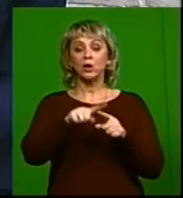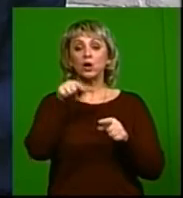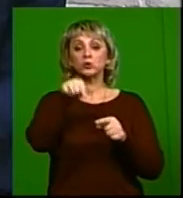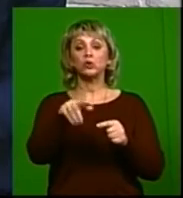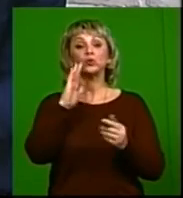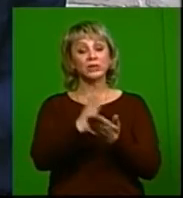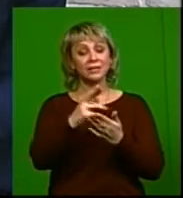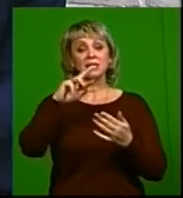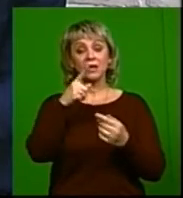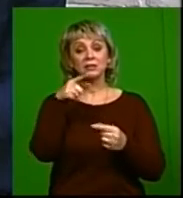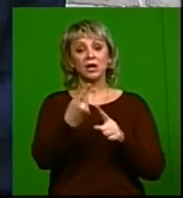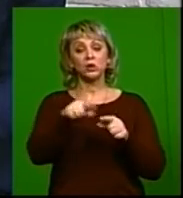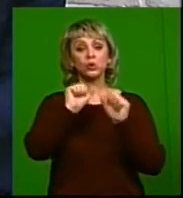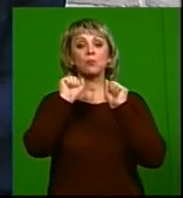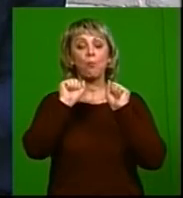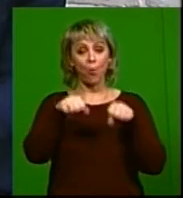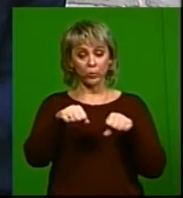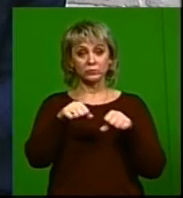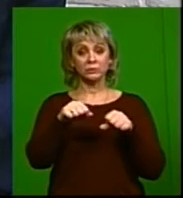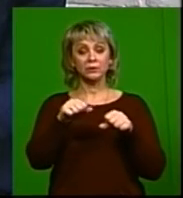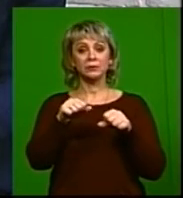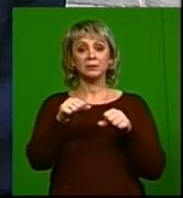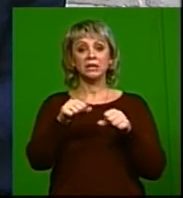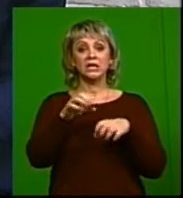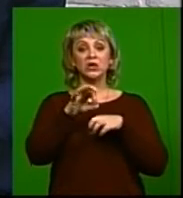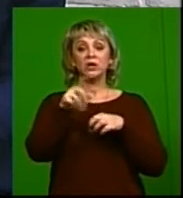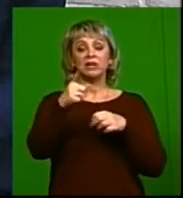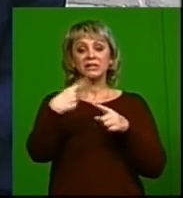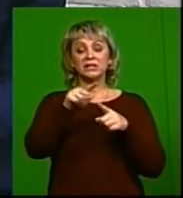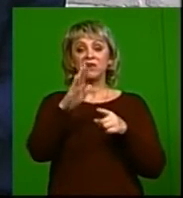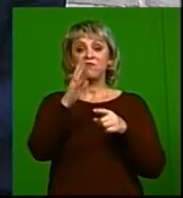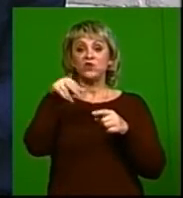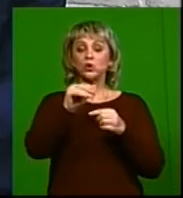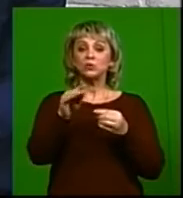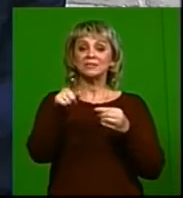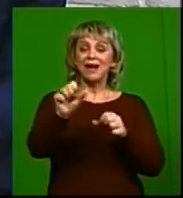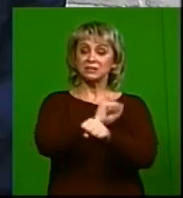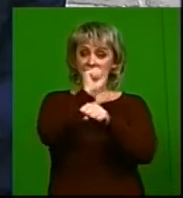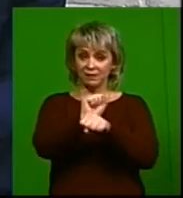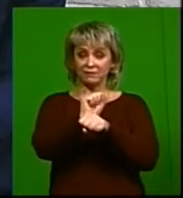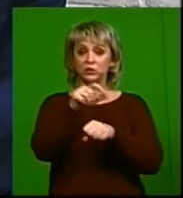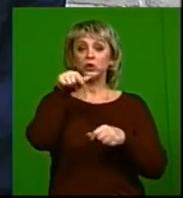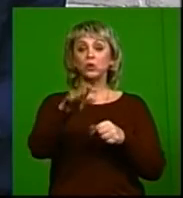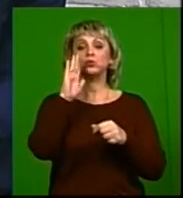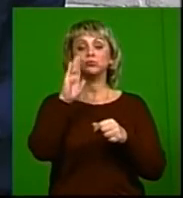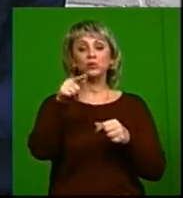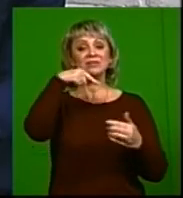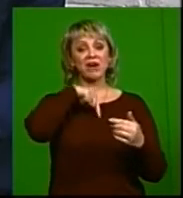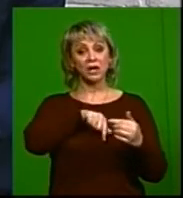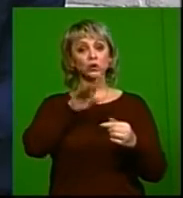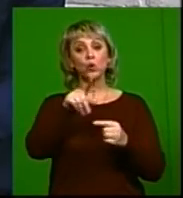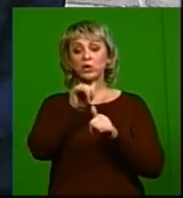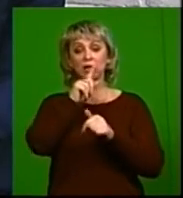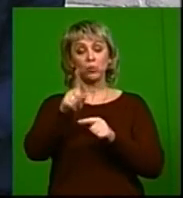но есть препараты, которые могут ввести вирус как бы в спящее состояние. И он будет в организме, но он не будет